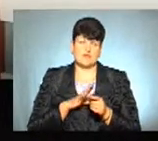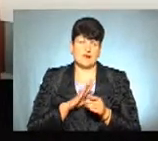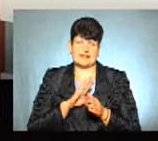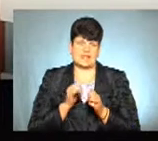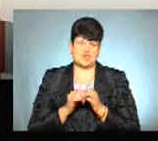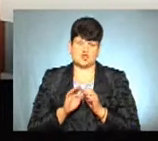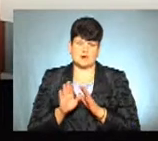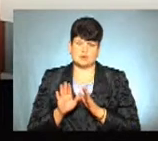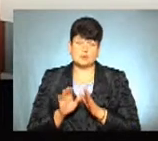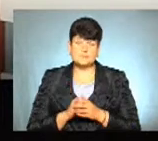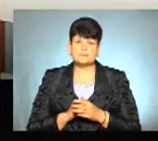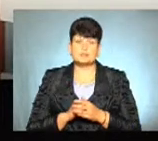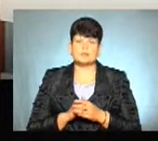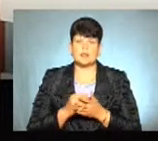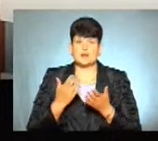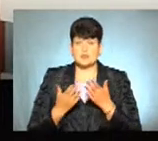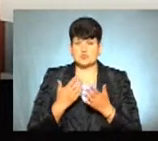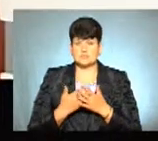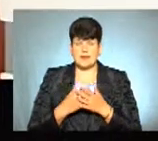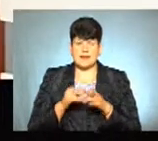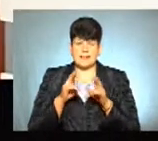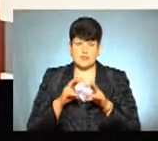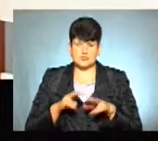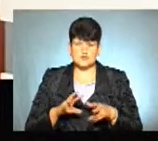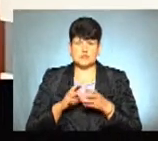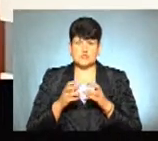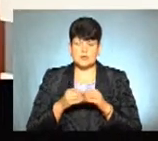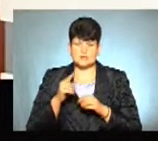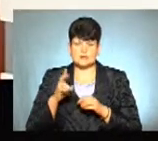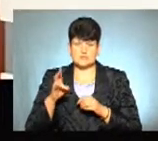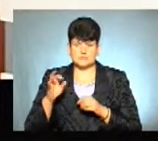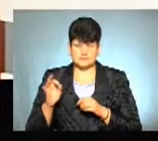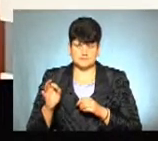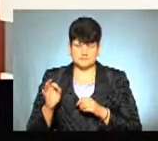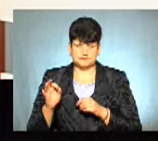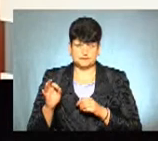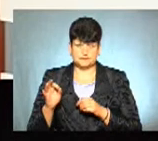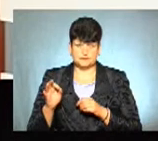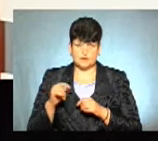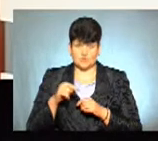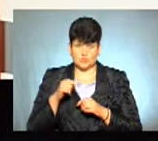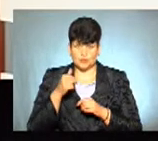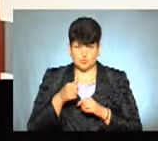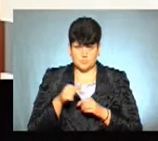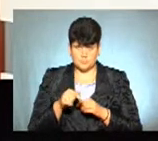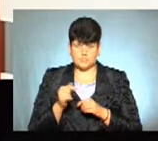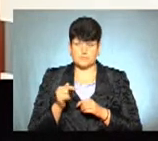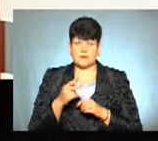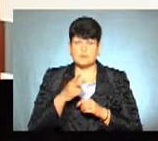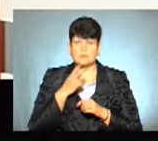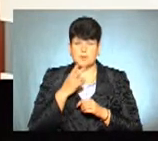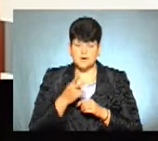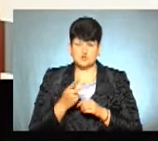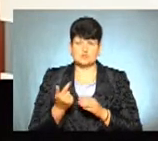часто. Якщо аналізувати результати зовнішнього незалежного оцінювання цьогорічні, то ми бачимо